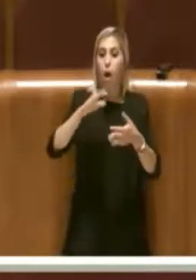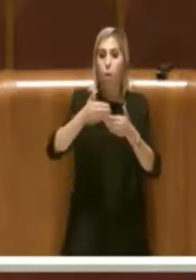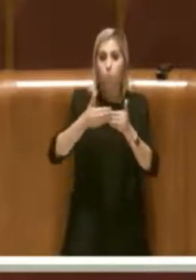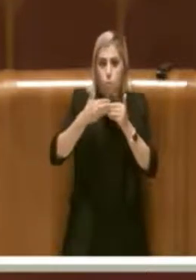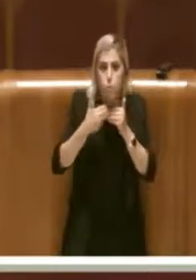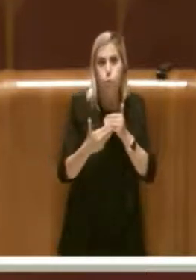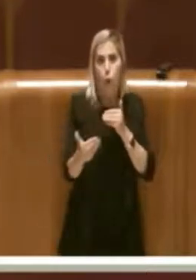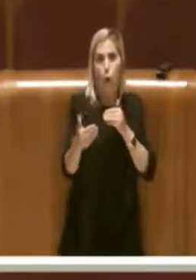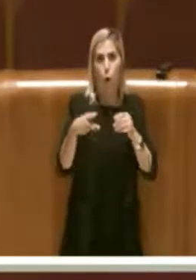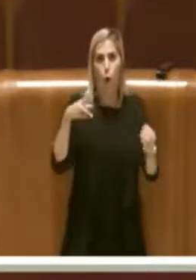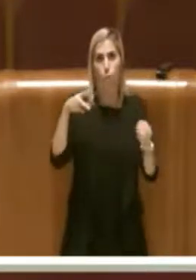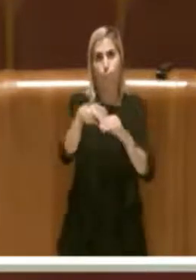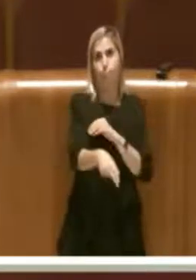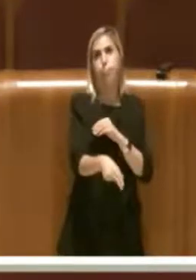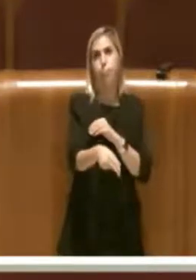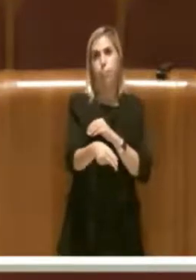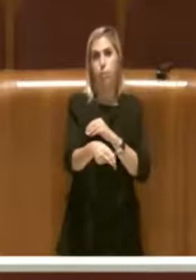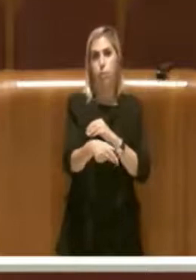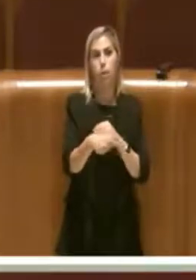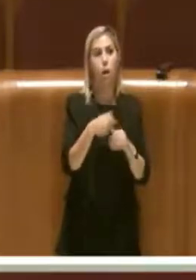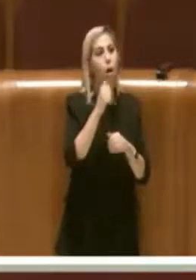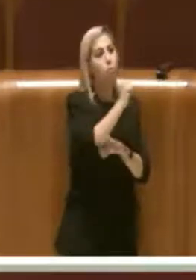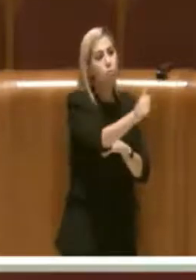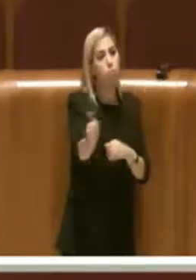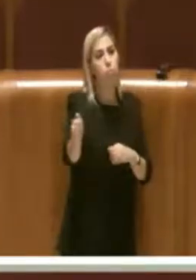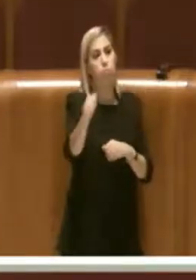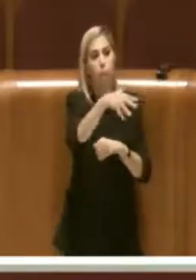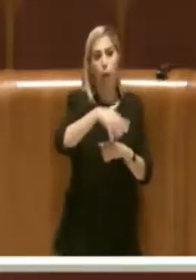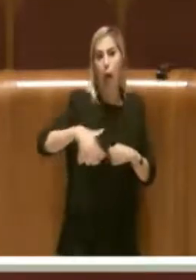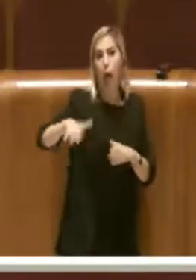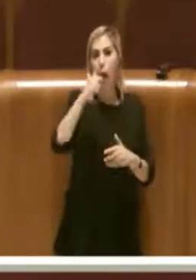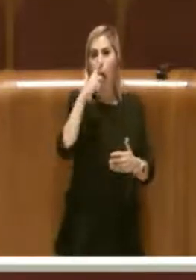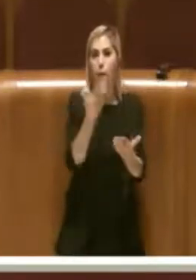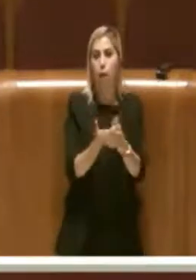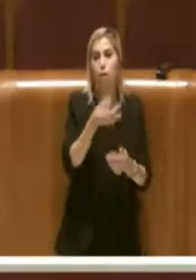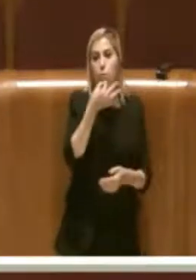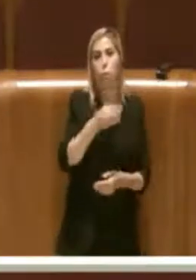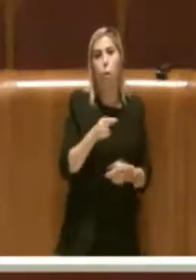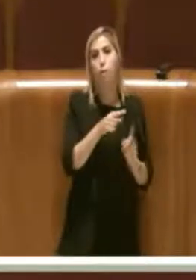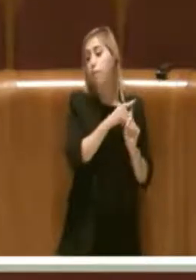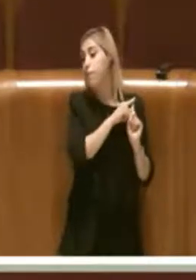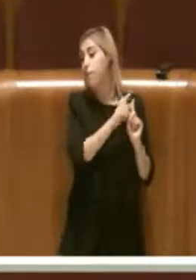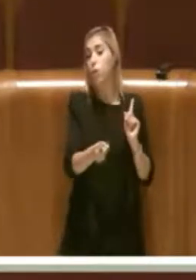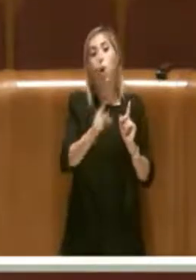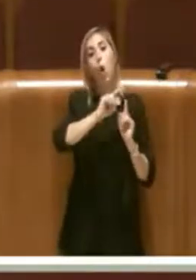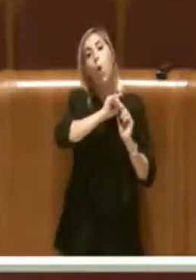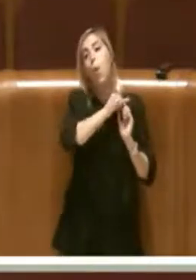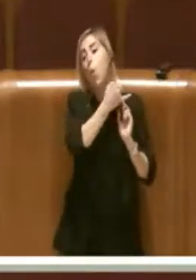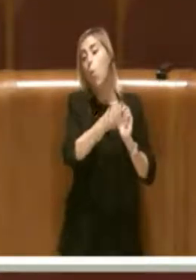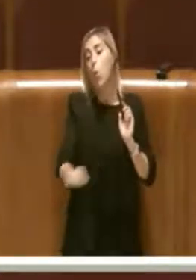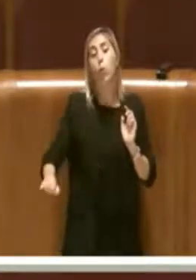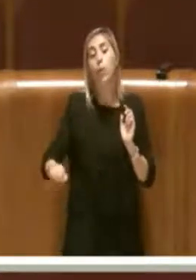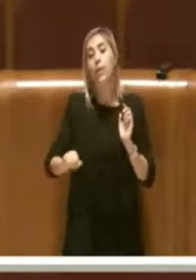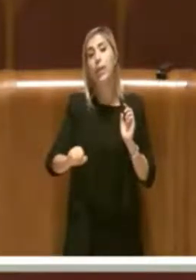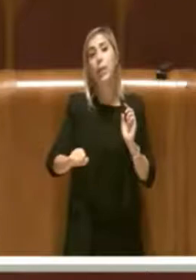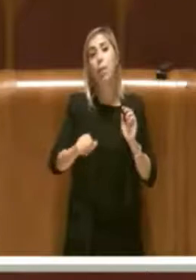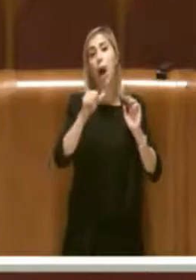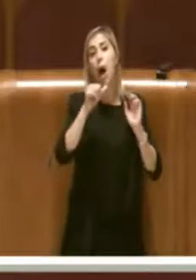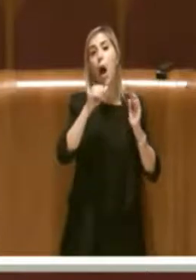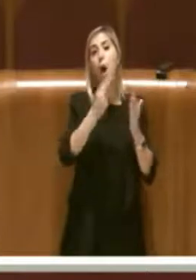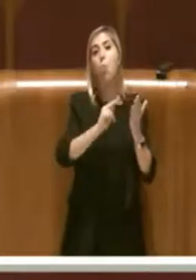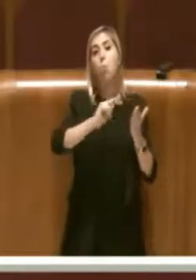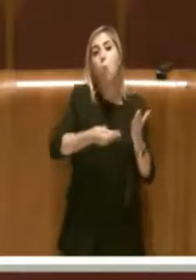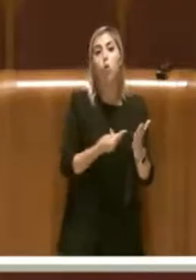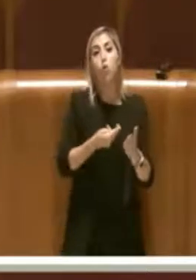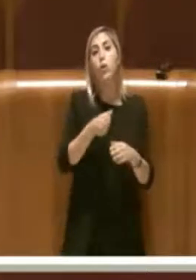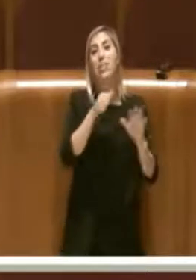termini di assegnazione delle aree, fino all'ultima mozione del 64 del